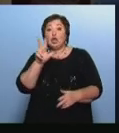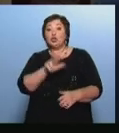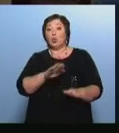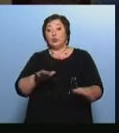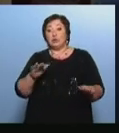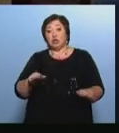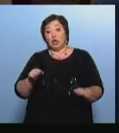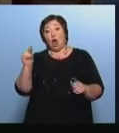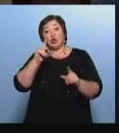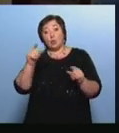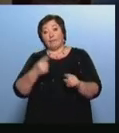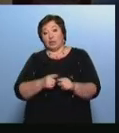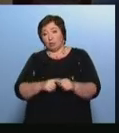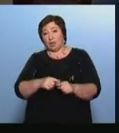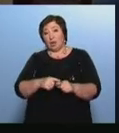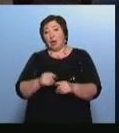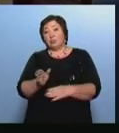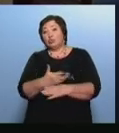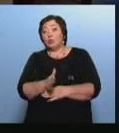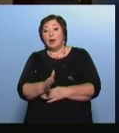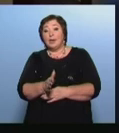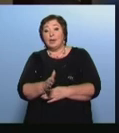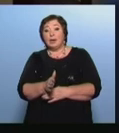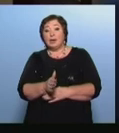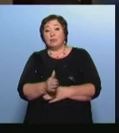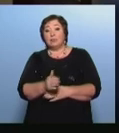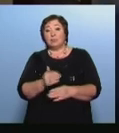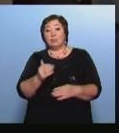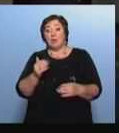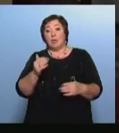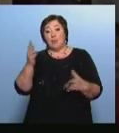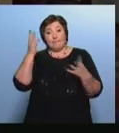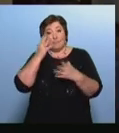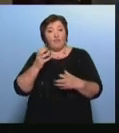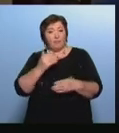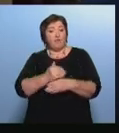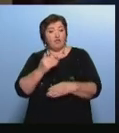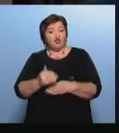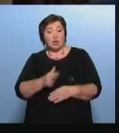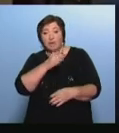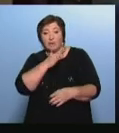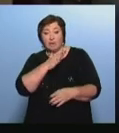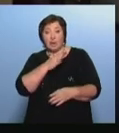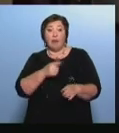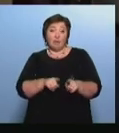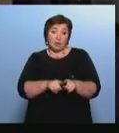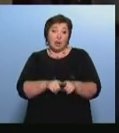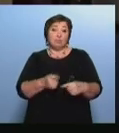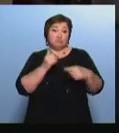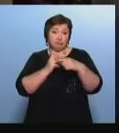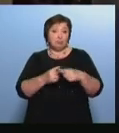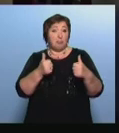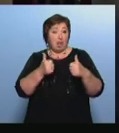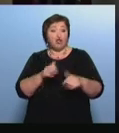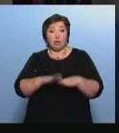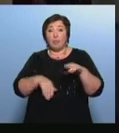школьников, которые находились позже, чем положено в вечернее время То есть вот такая положительная практика, в принципе, она